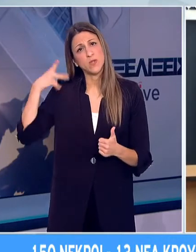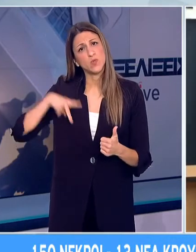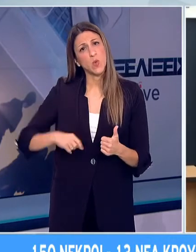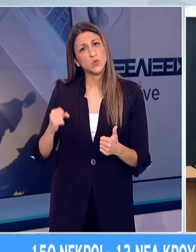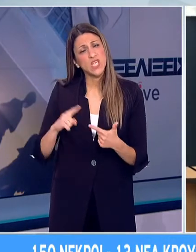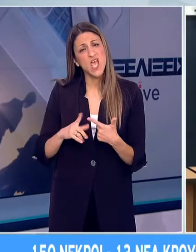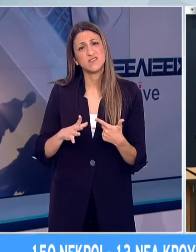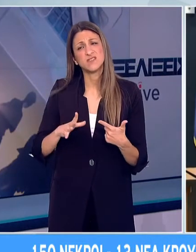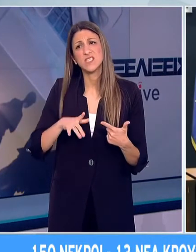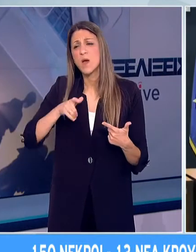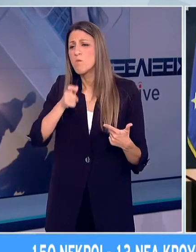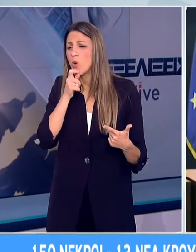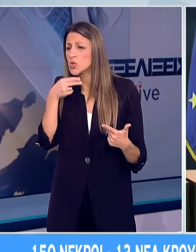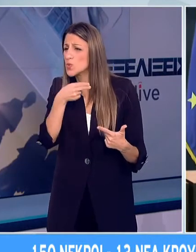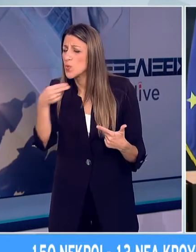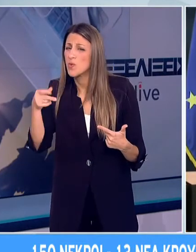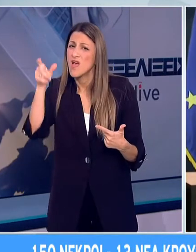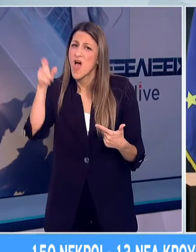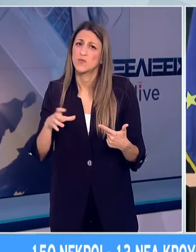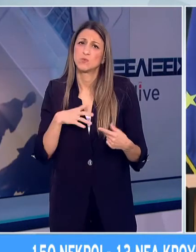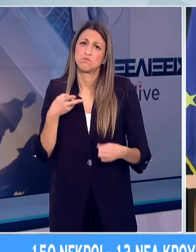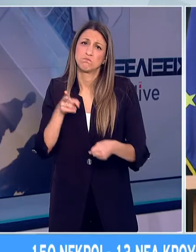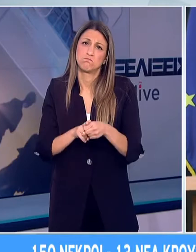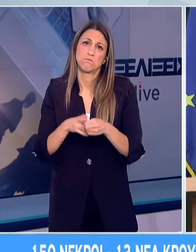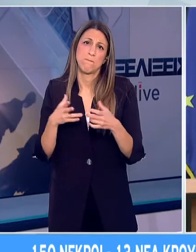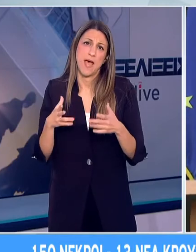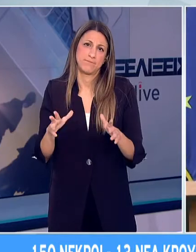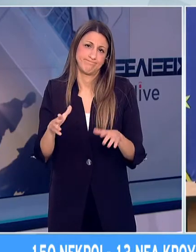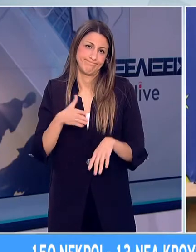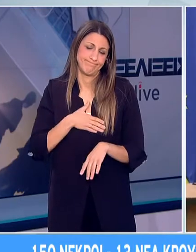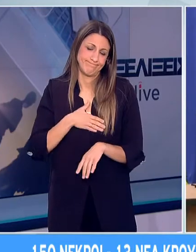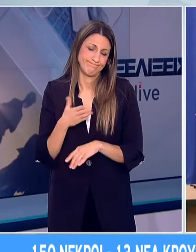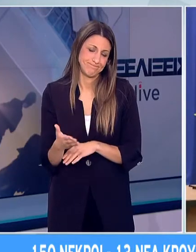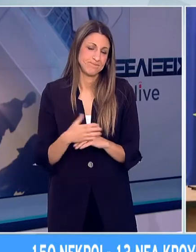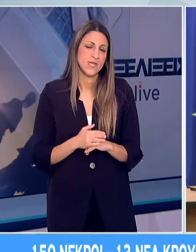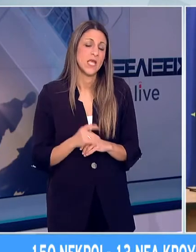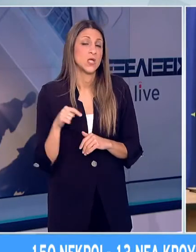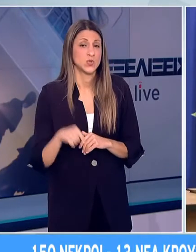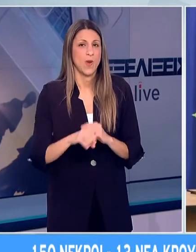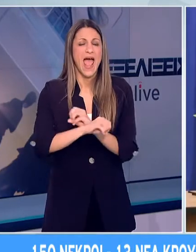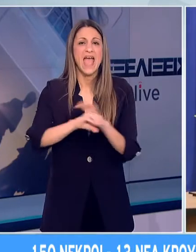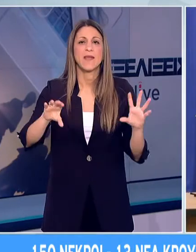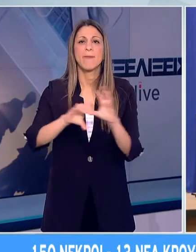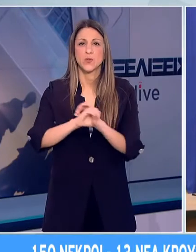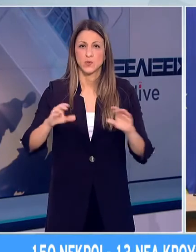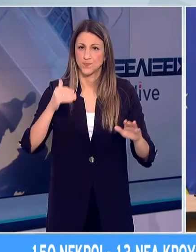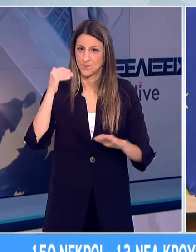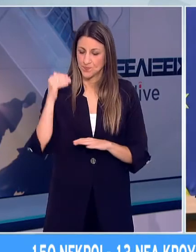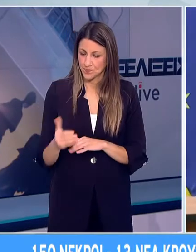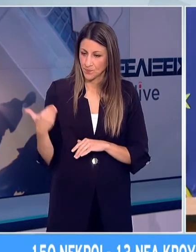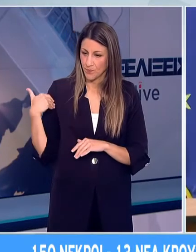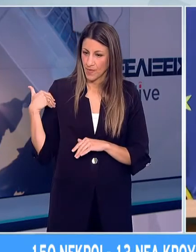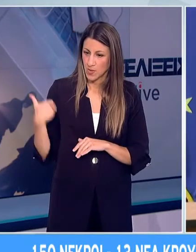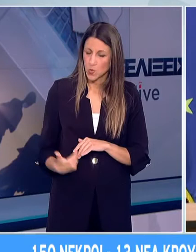του Δημήτρη Κρεμαστινού που έφυγε σήμερα από κοντά μας. Ξεκινώντας την ενημέρωση, θα ήθελα να παρατηρήσω ότι τα πρώτα 24 ώρα της